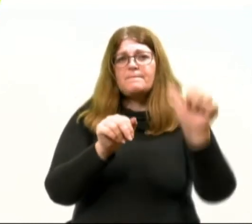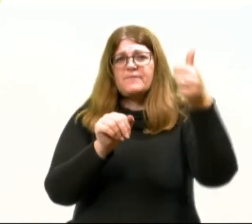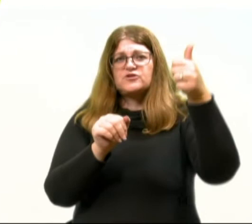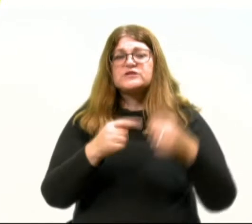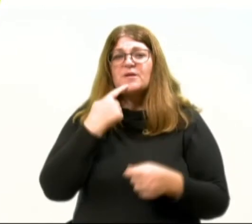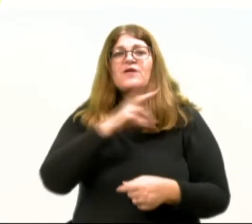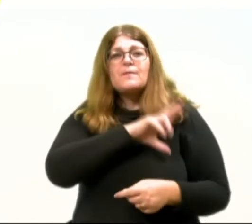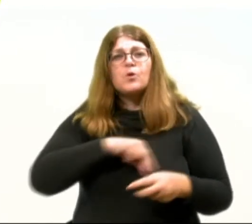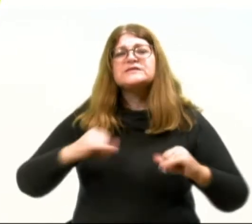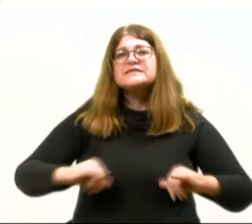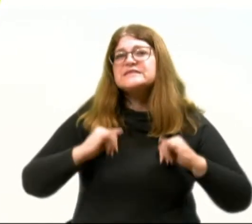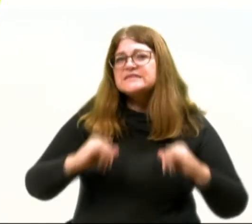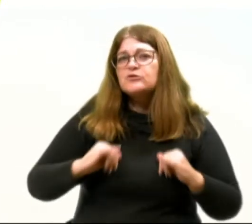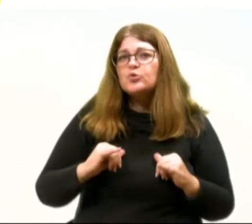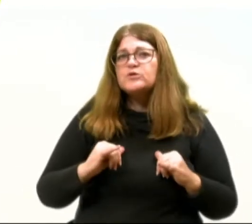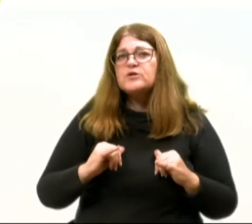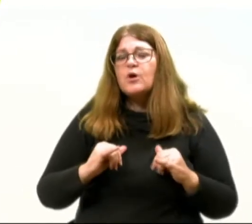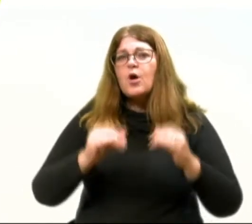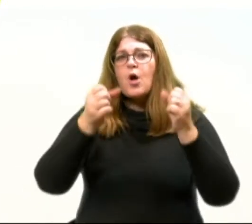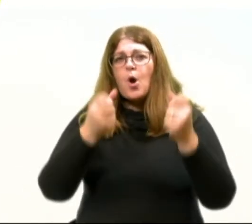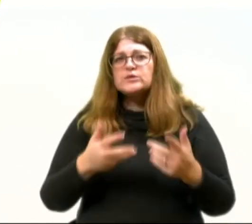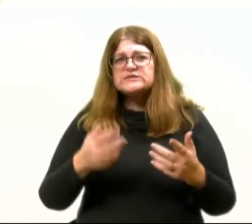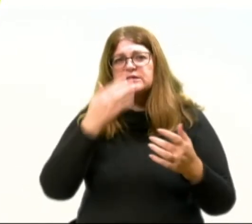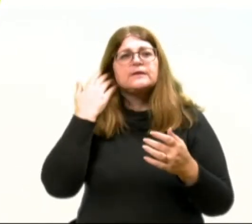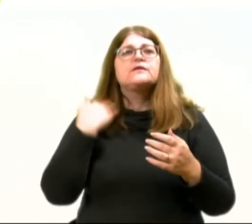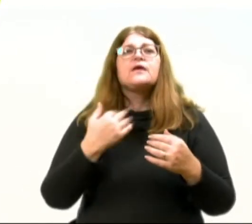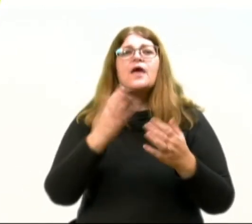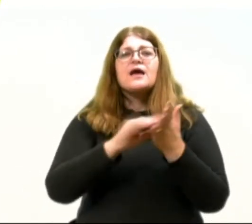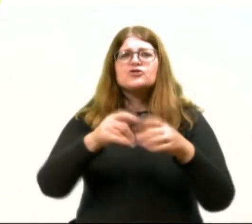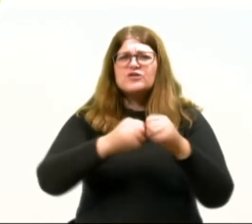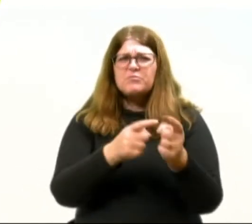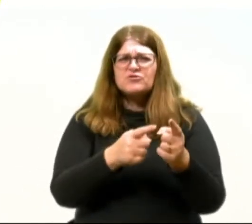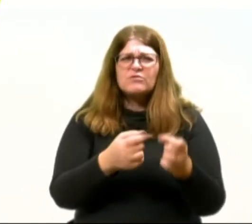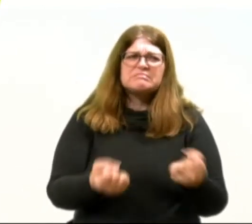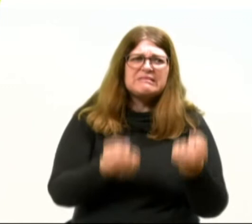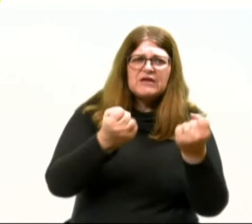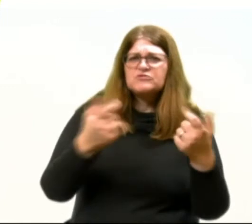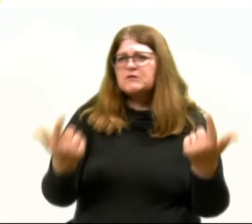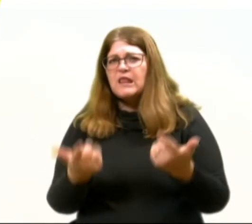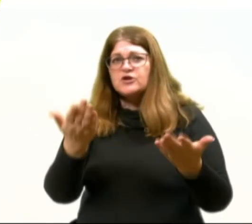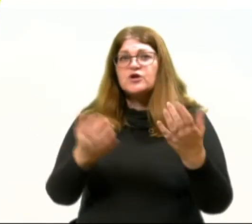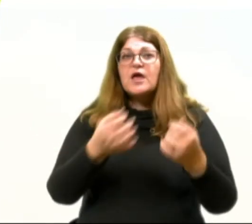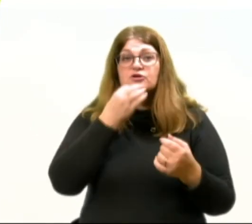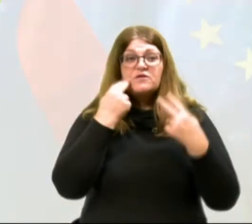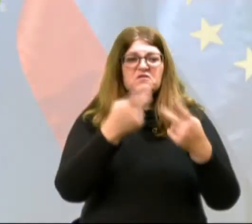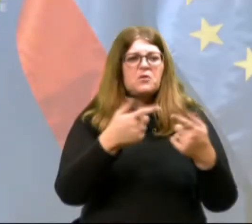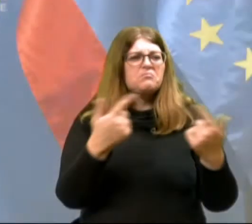policisti trudijo oceniti težo prekrška in vkolikor ocenijo, da